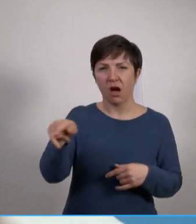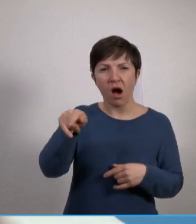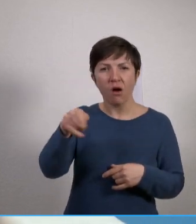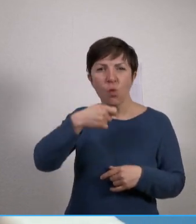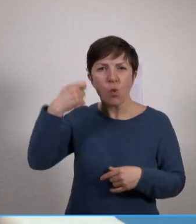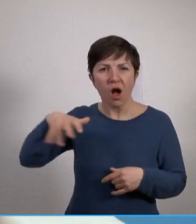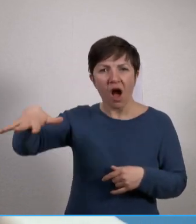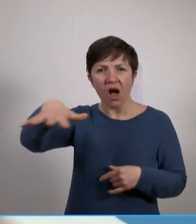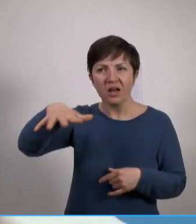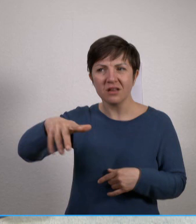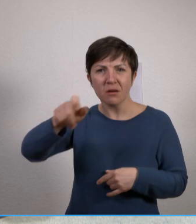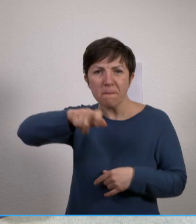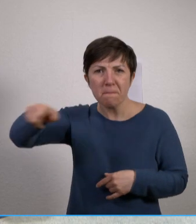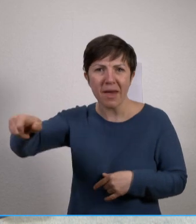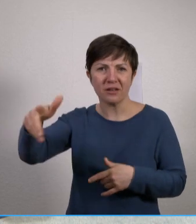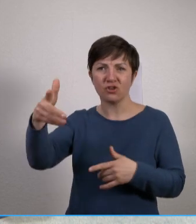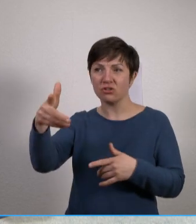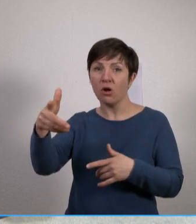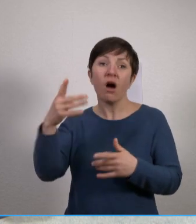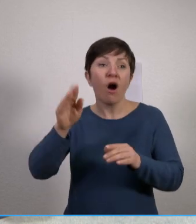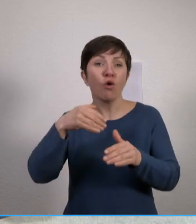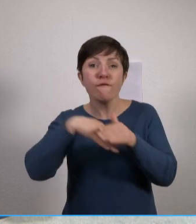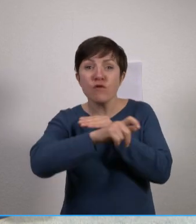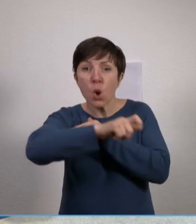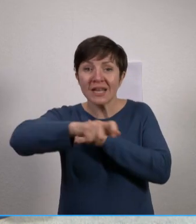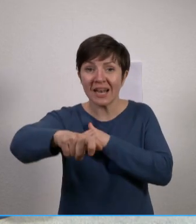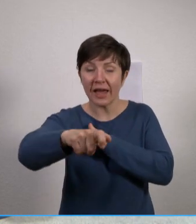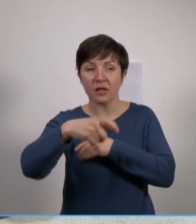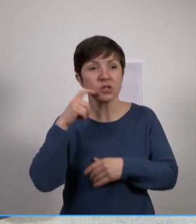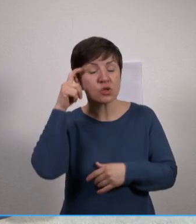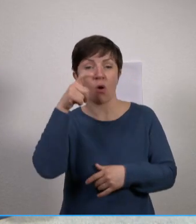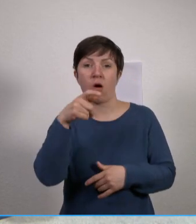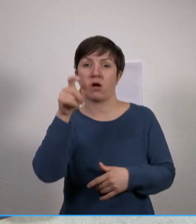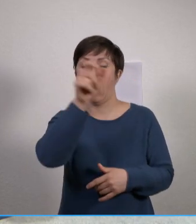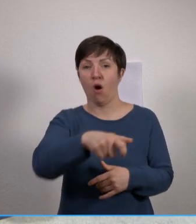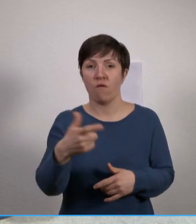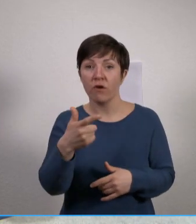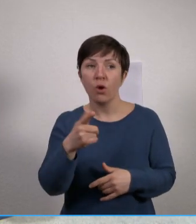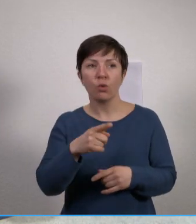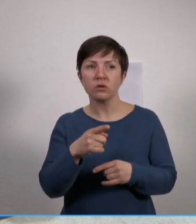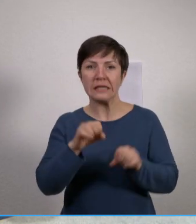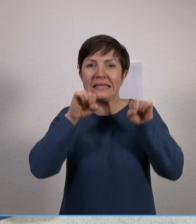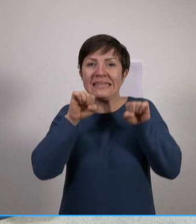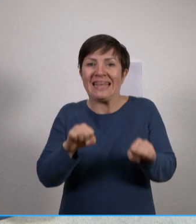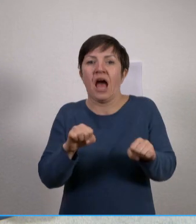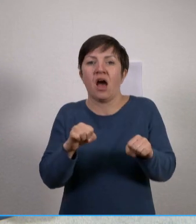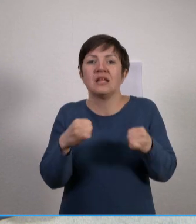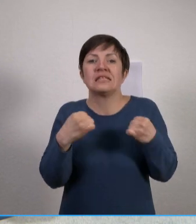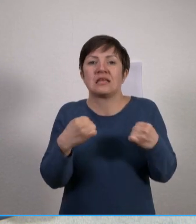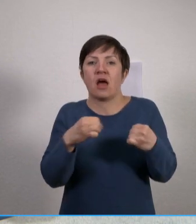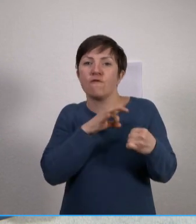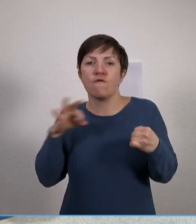um die Menschen, die auf der Flucht sich befinden, natürlich auch mit Sorgen um unsere aller Sicherheit, auch hier in Mitteleuropa.